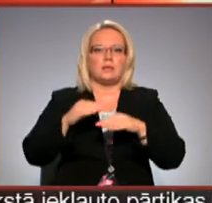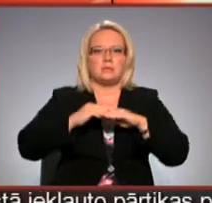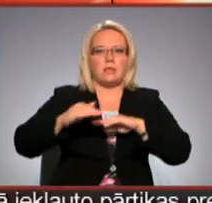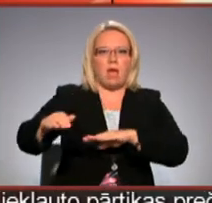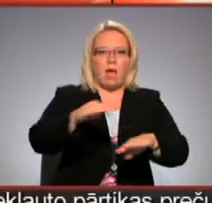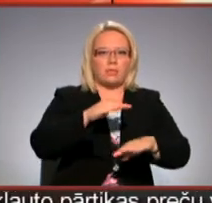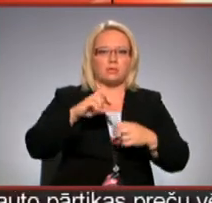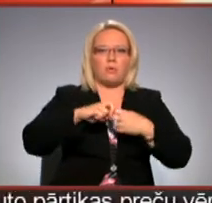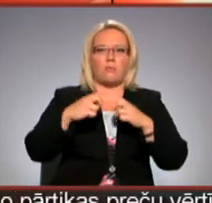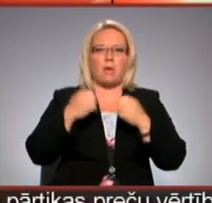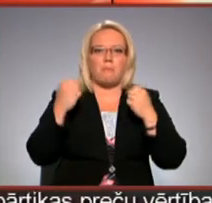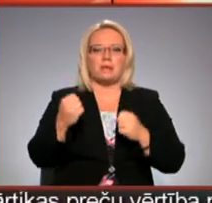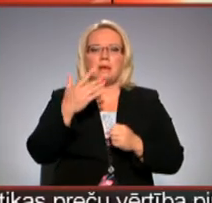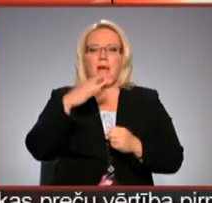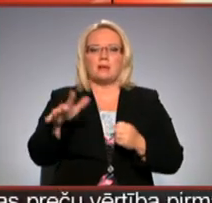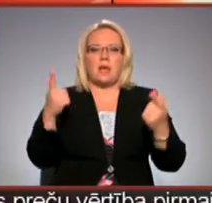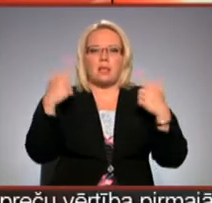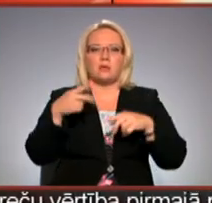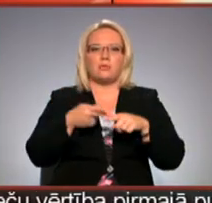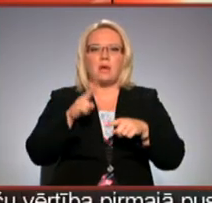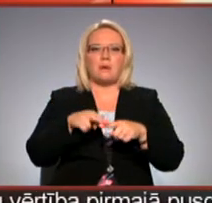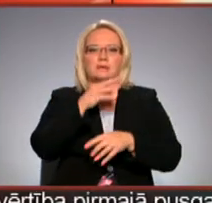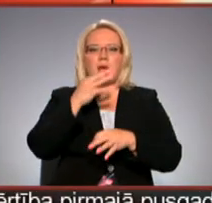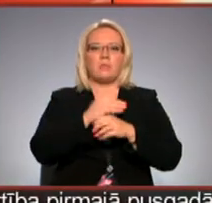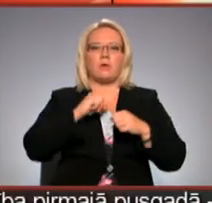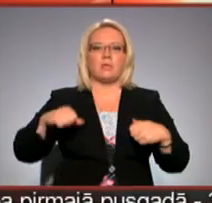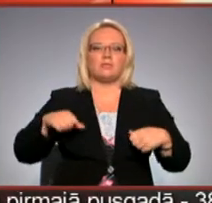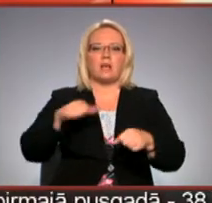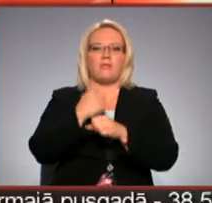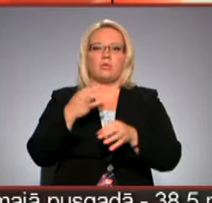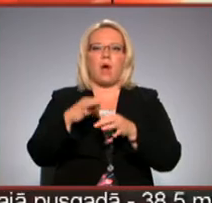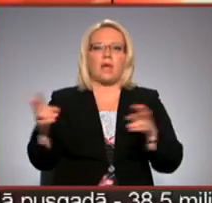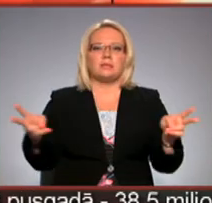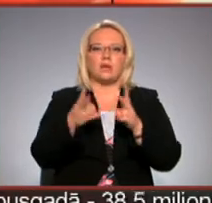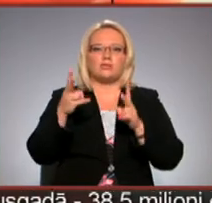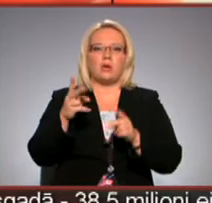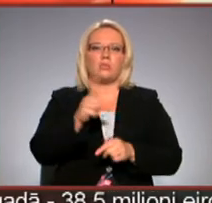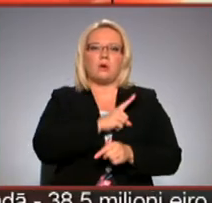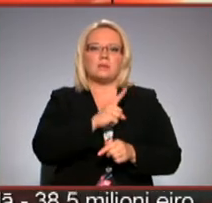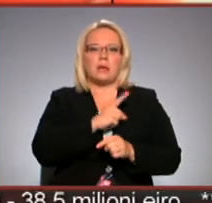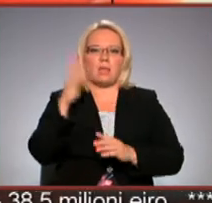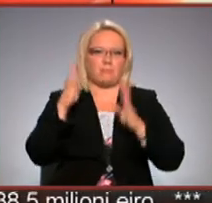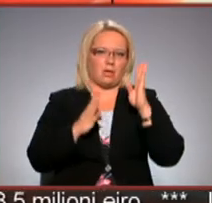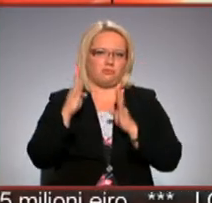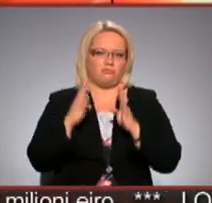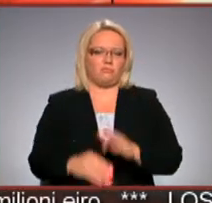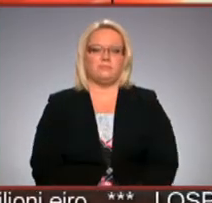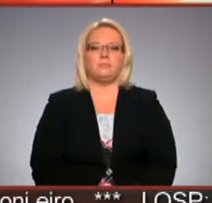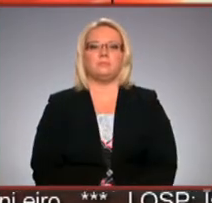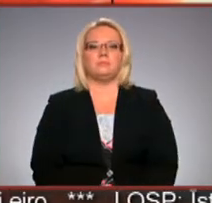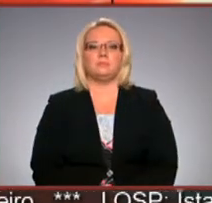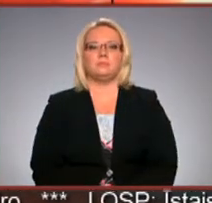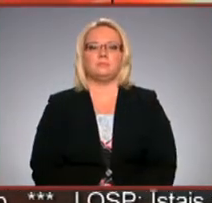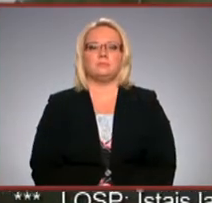arī karstais laiks, tāpēc šobrīd atbildīgo dienestu galvenais uzdevums ir no aizdekšanās nosargāt apkārt pļavējās sošo mēžu. Skaidro vidzemes kolēģi.